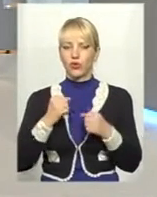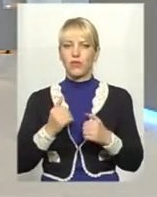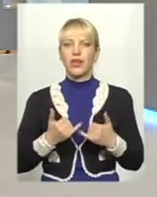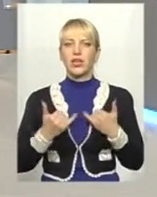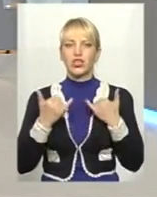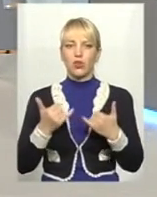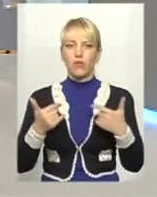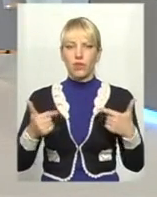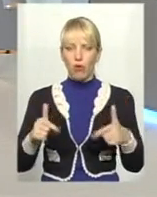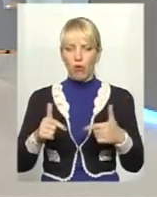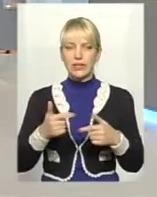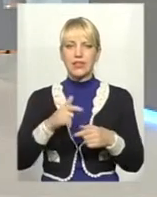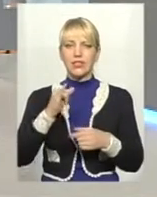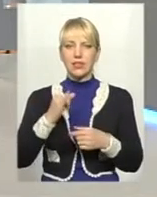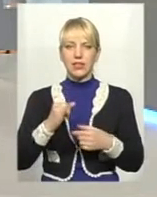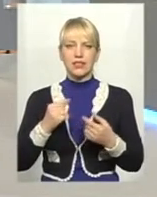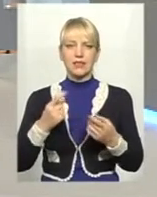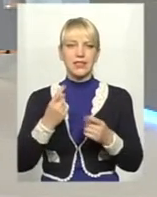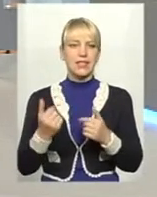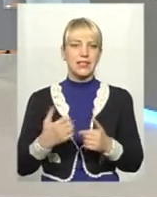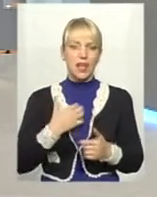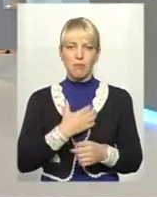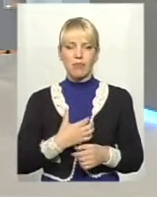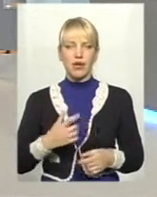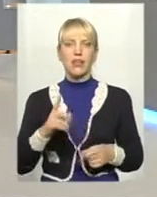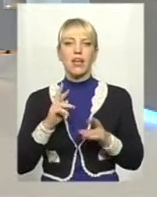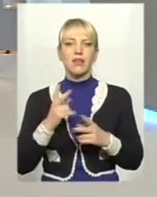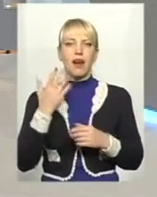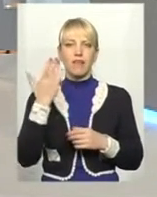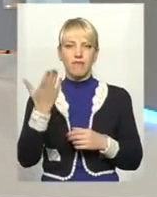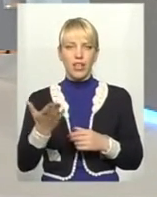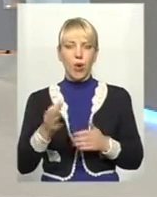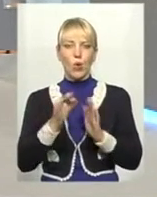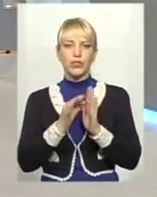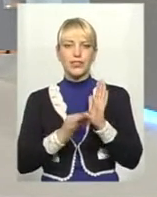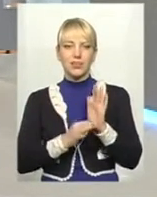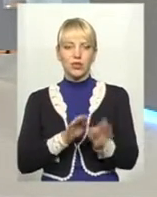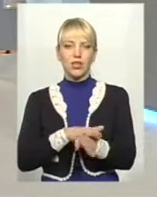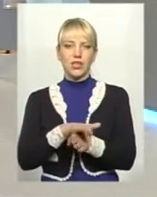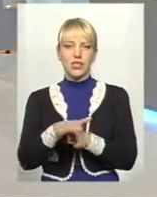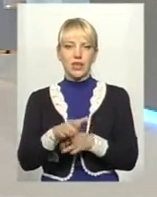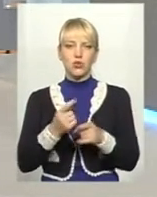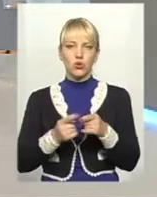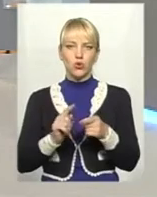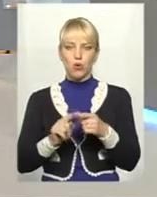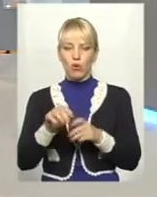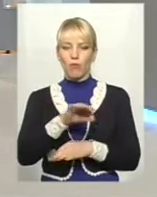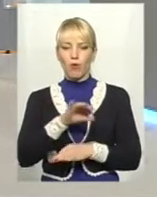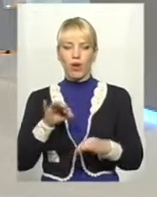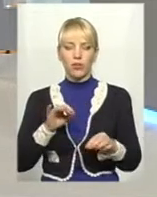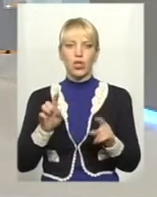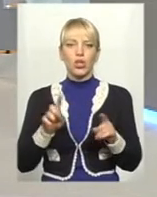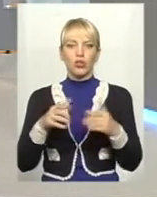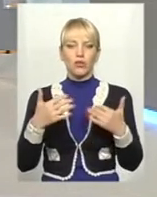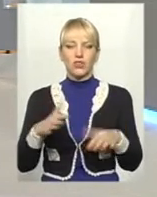насамперед, як ви оцінюєте реалізацію цього проєкту? Що